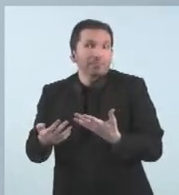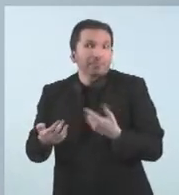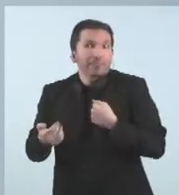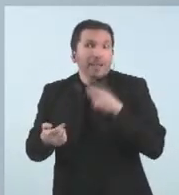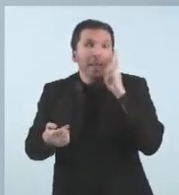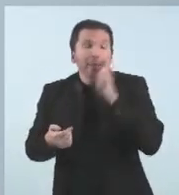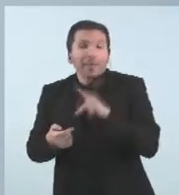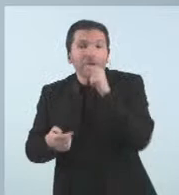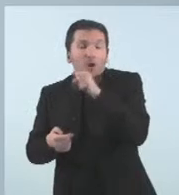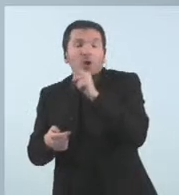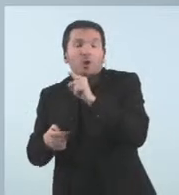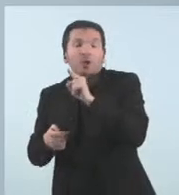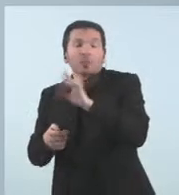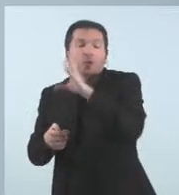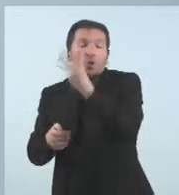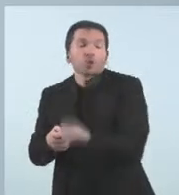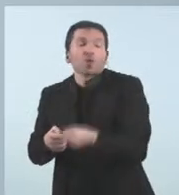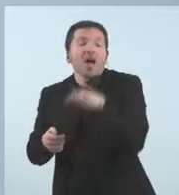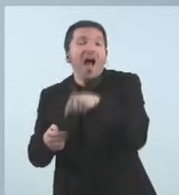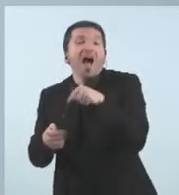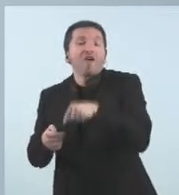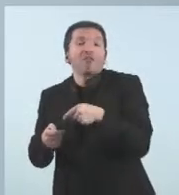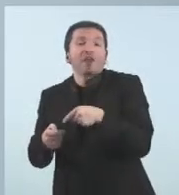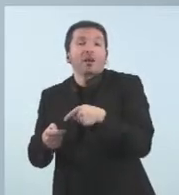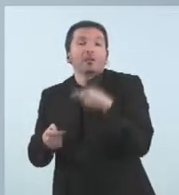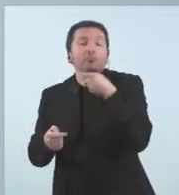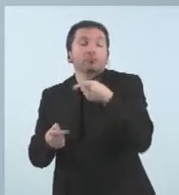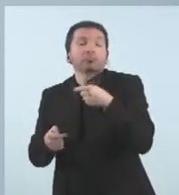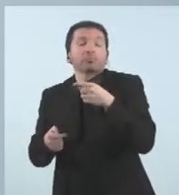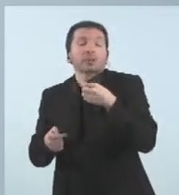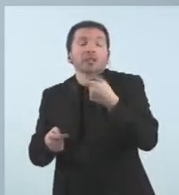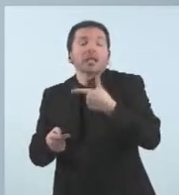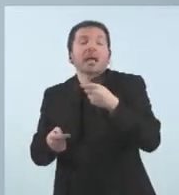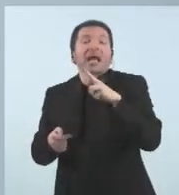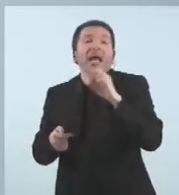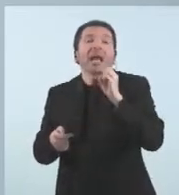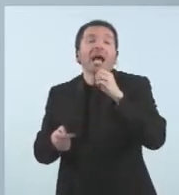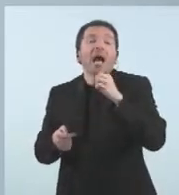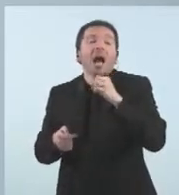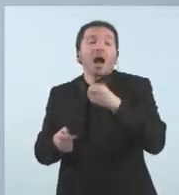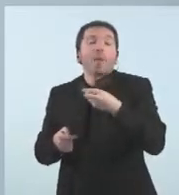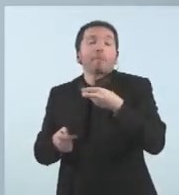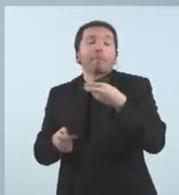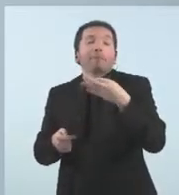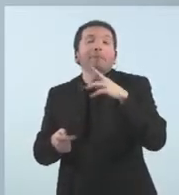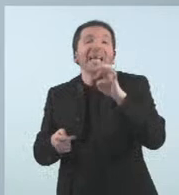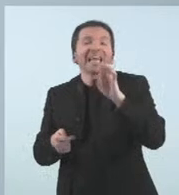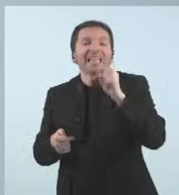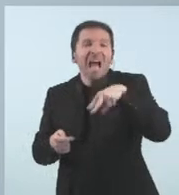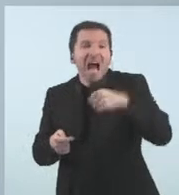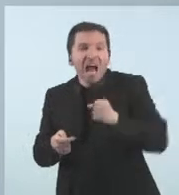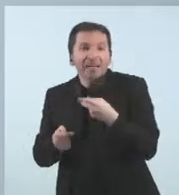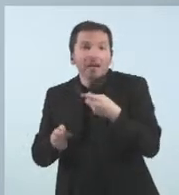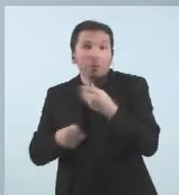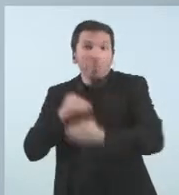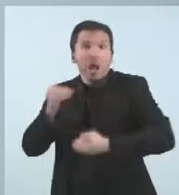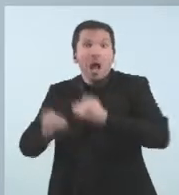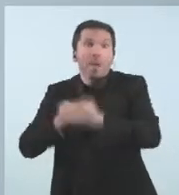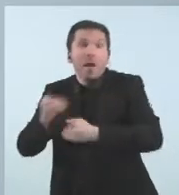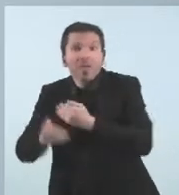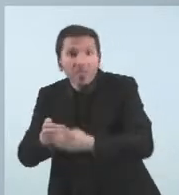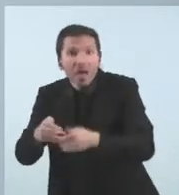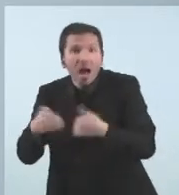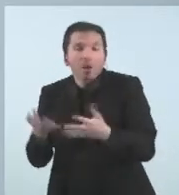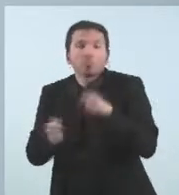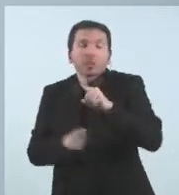a Sud-àfrica i a Gran Bretanya i a Dinamarca acaben avançats doncs la immunitat que dona Omicron és molt potent i la tercera